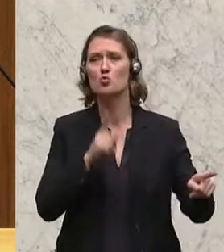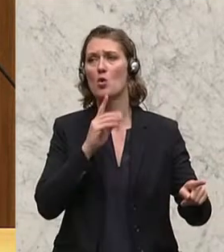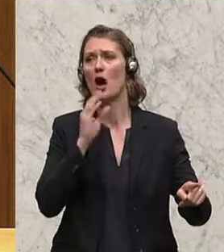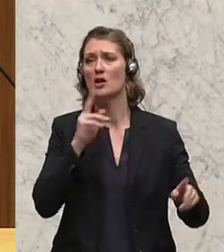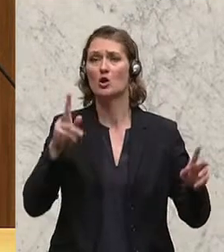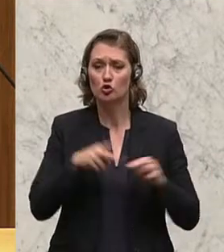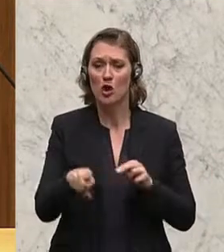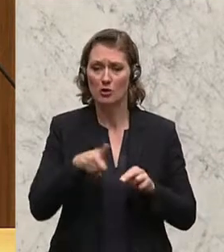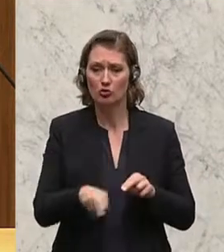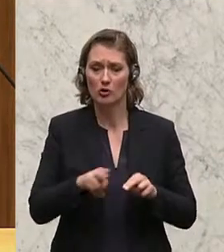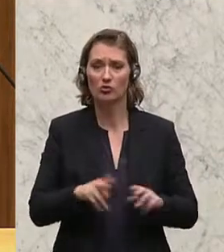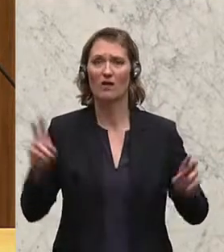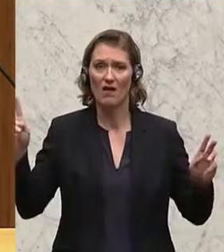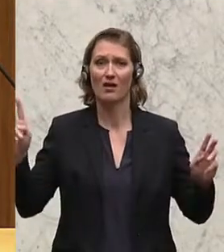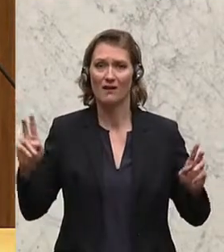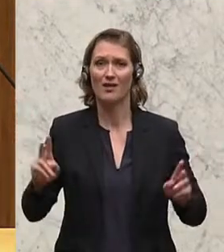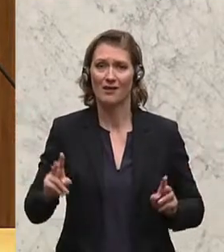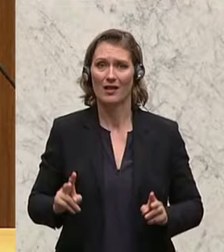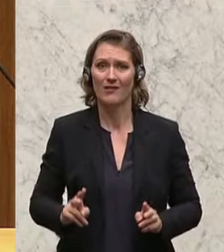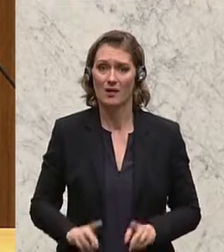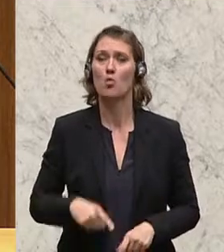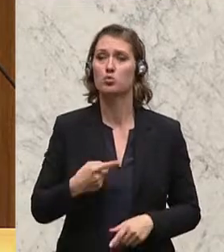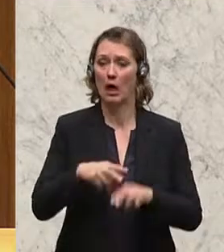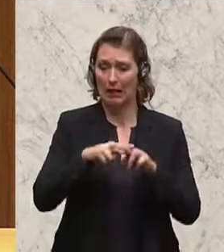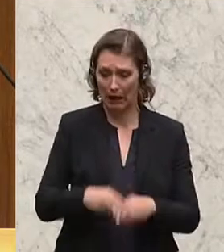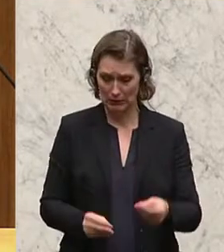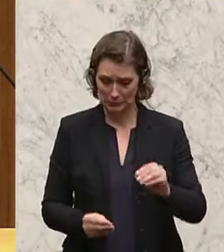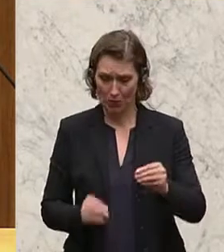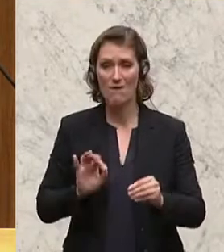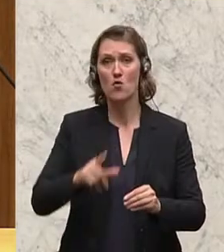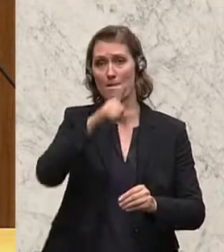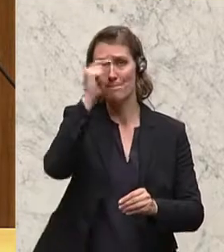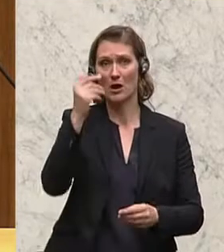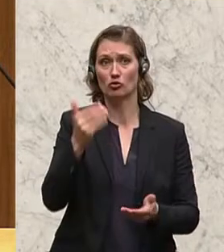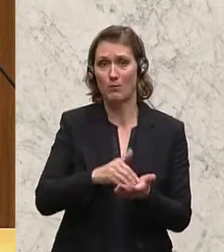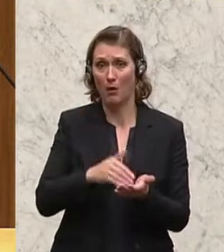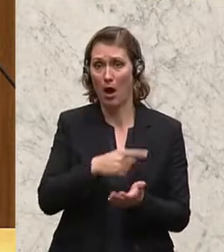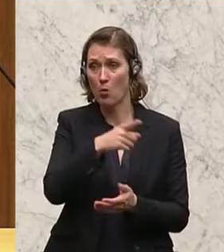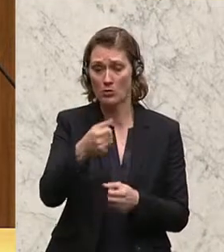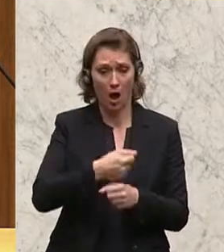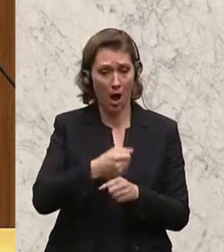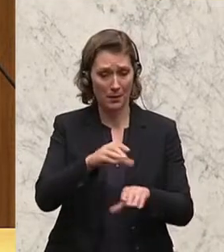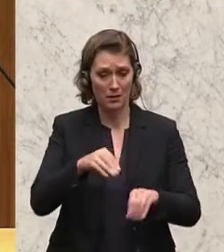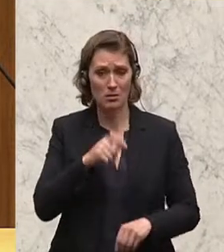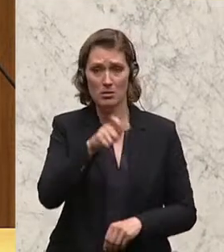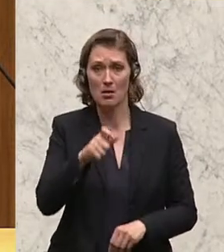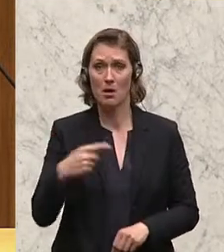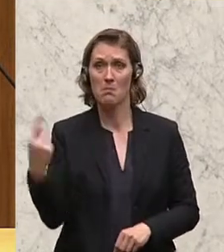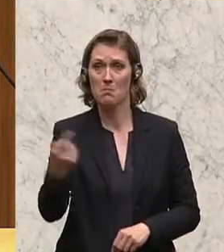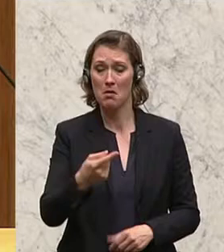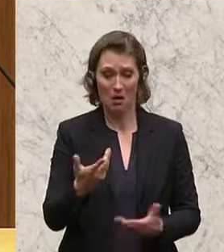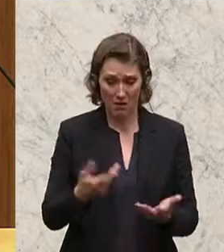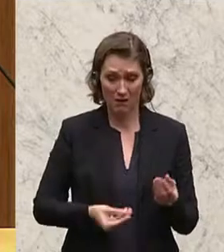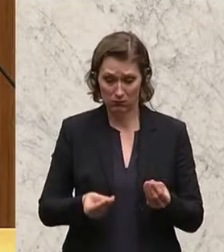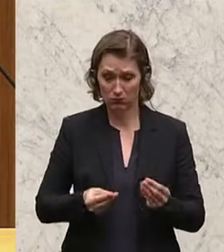darum, kürzen, kürzen, kürzen, einschneiden. Und die Dinge, die für die Menschen, insbesondere für die Arbeitnehmerinnen und Arbeitnehmer